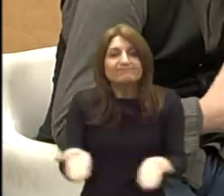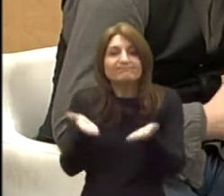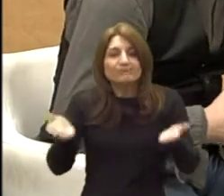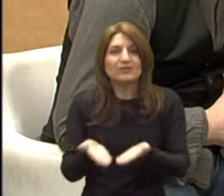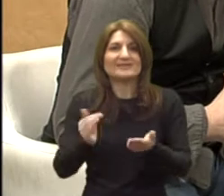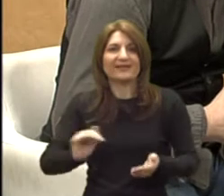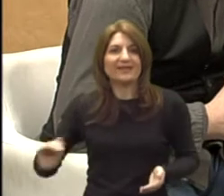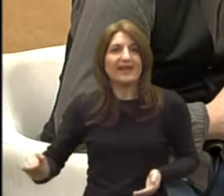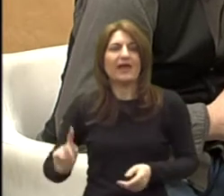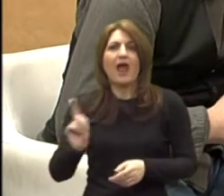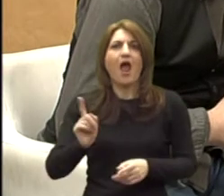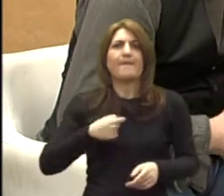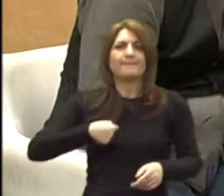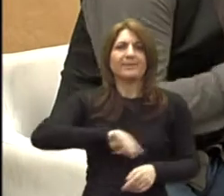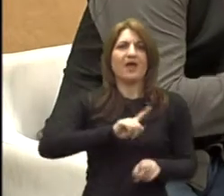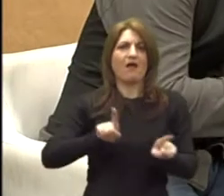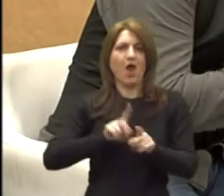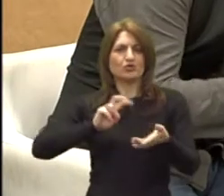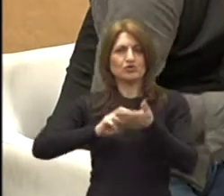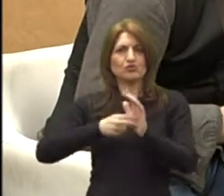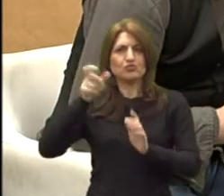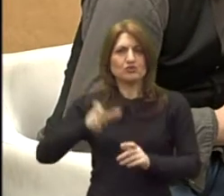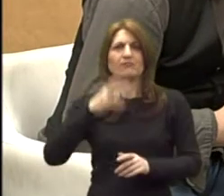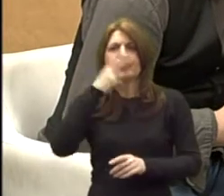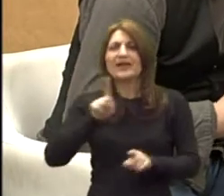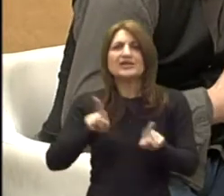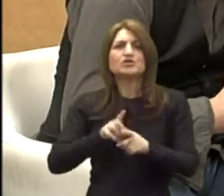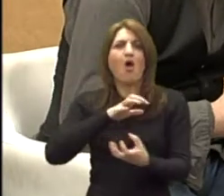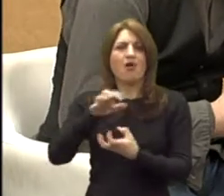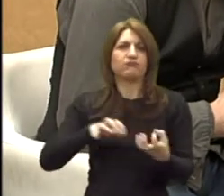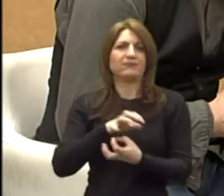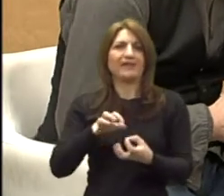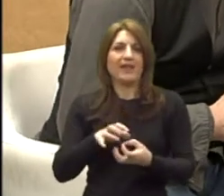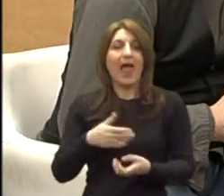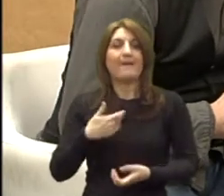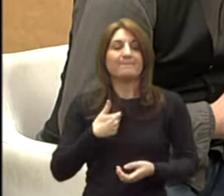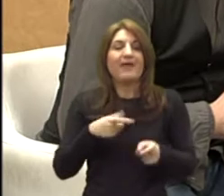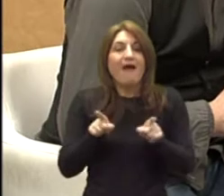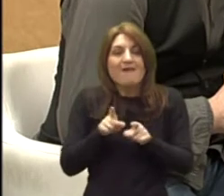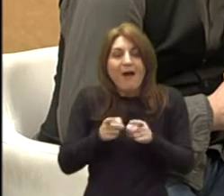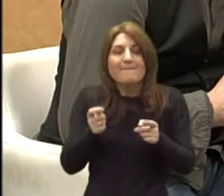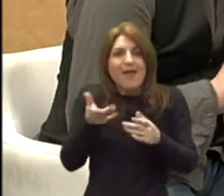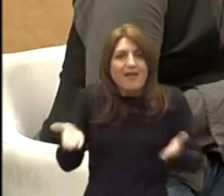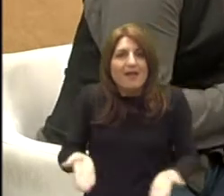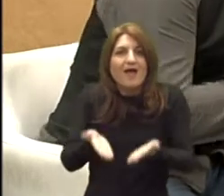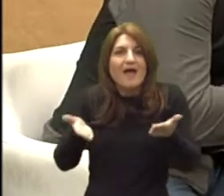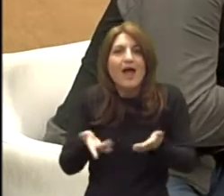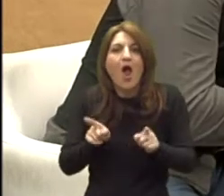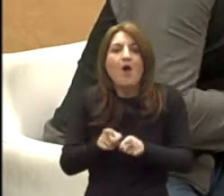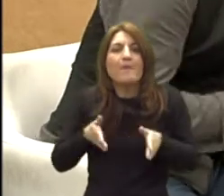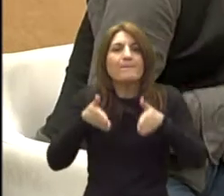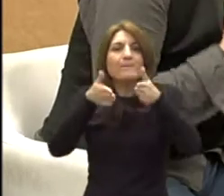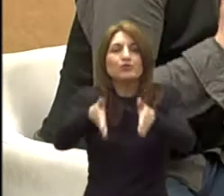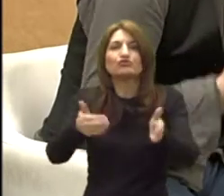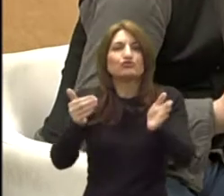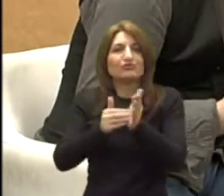samo mi kao stručici, nego naravno i kao obitelj. Jer obitelji, roditelji su najviše s djetetom. Mi smo samo oni koji možemo u nekom putu usmijeliti